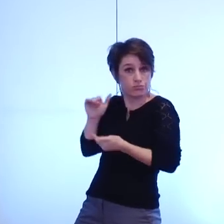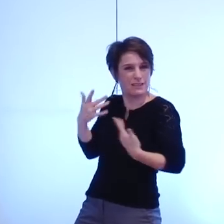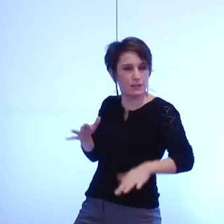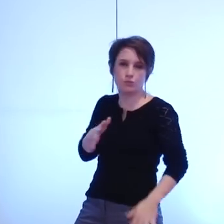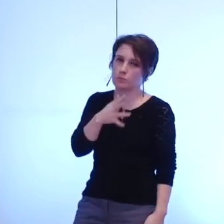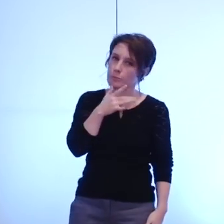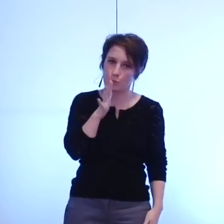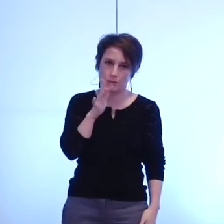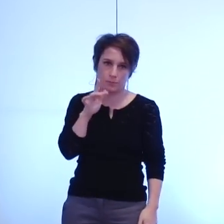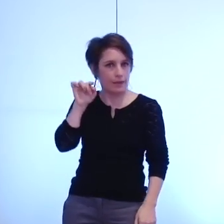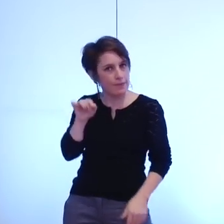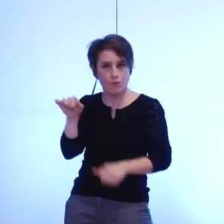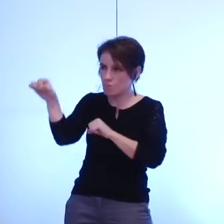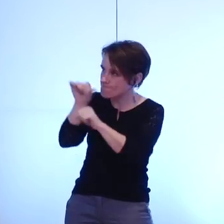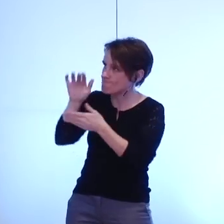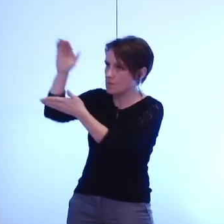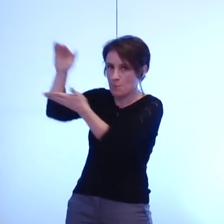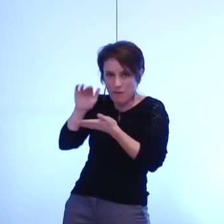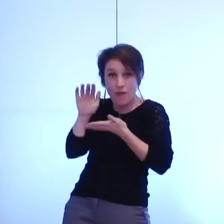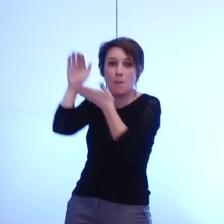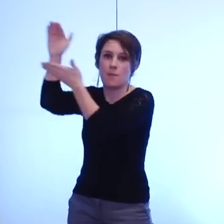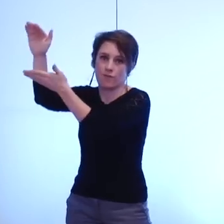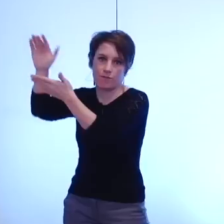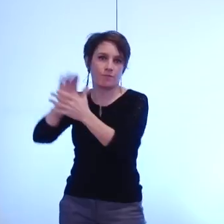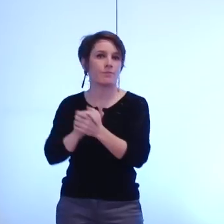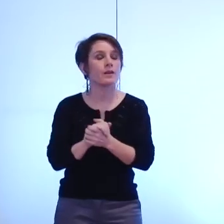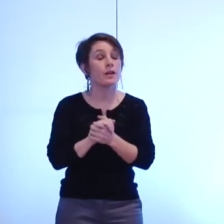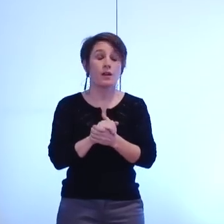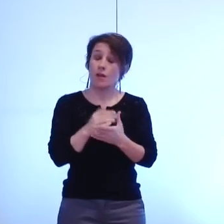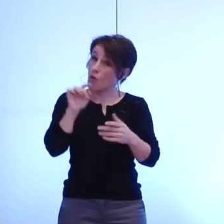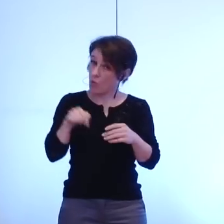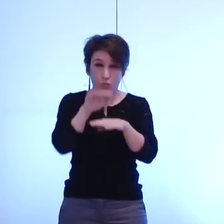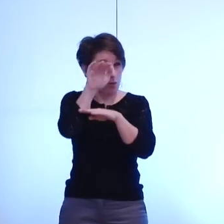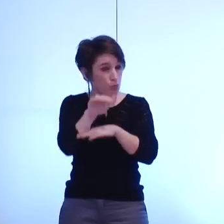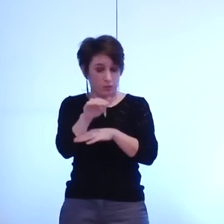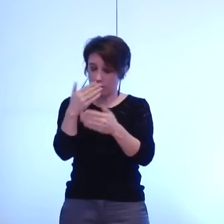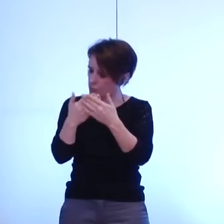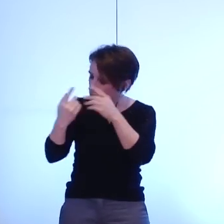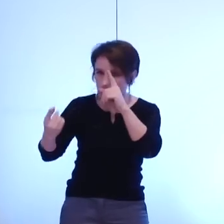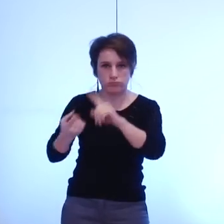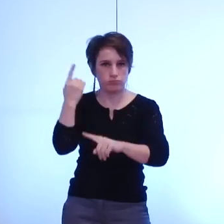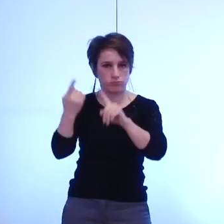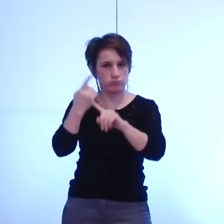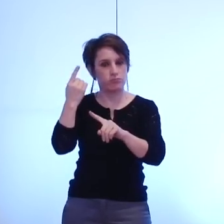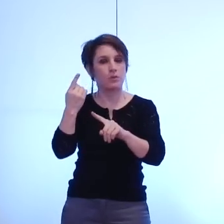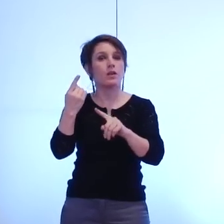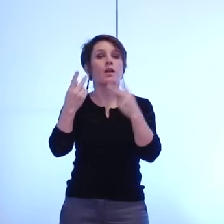c'est cela que nous devons préserver c'est cette agglomération